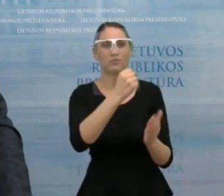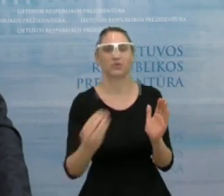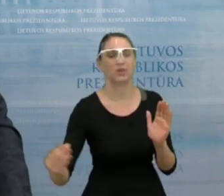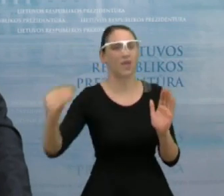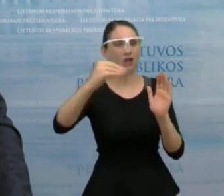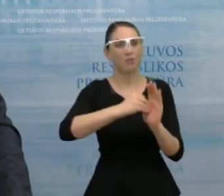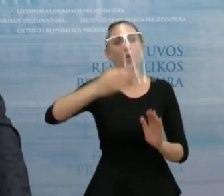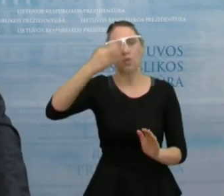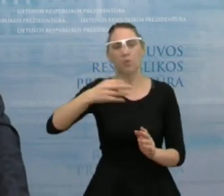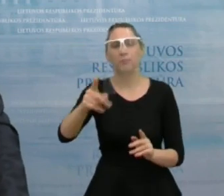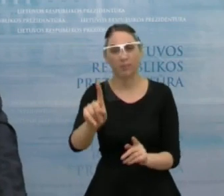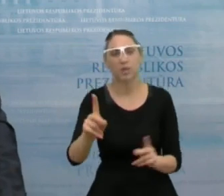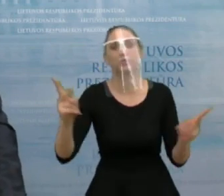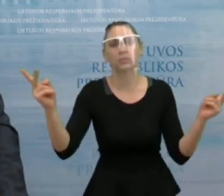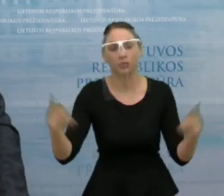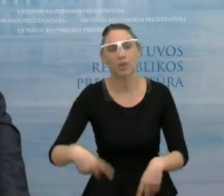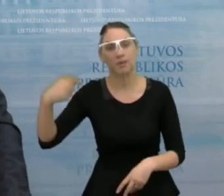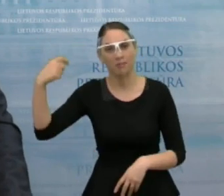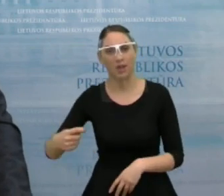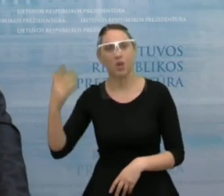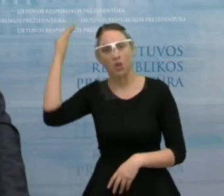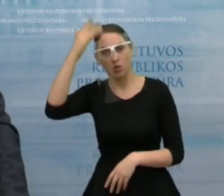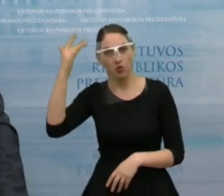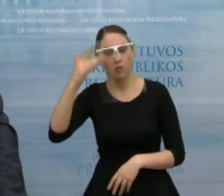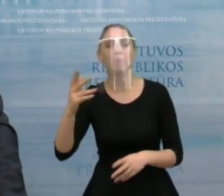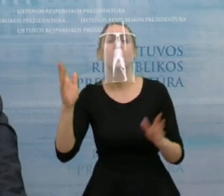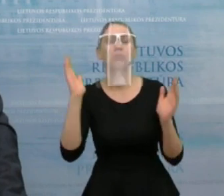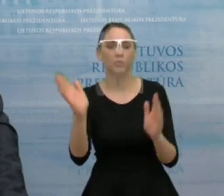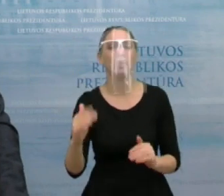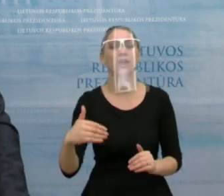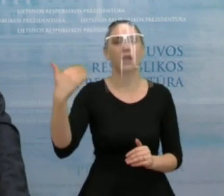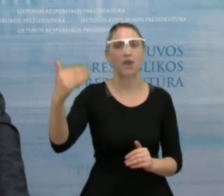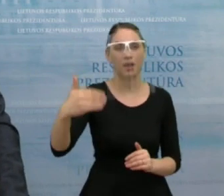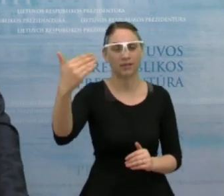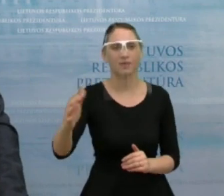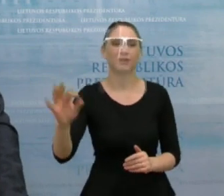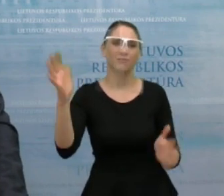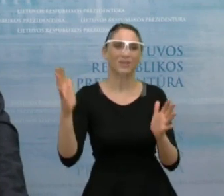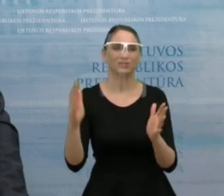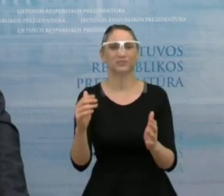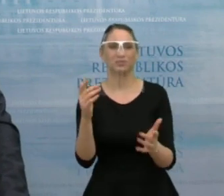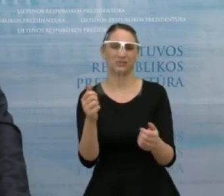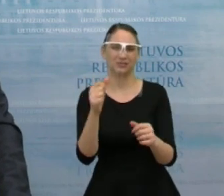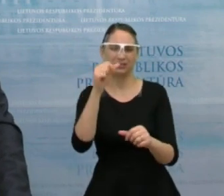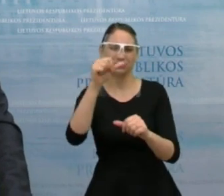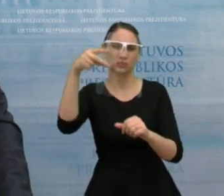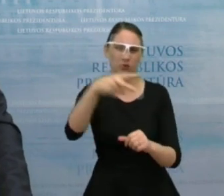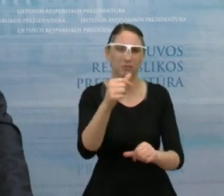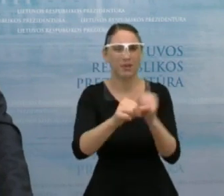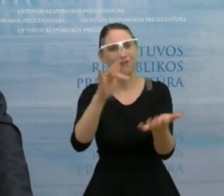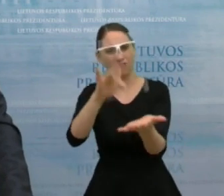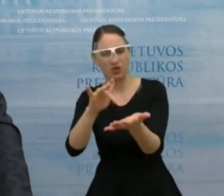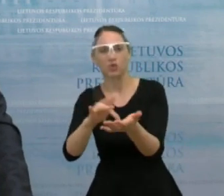turės būti įtraukta. Ir prezidento nuomone, iš tikrųjų, įtraukiant projektus kitų metų viduryje, labai svarbu atlikti